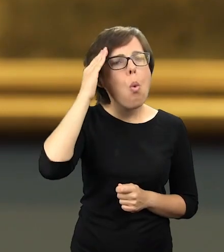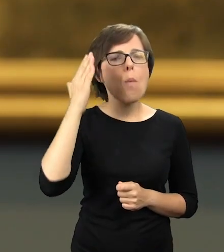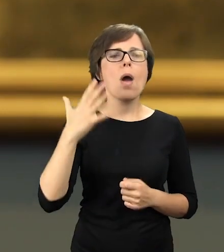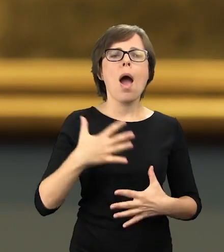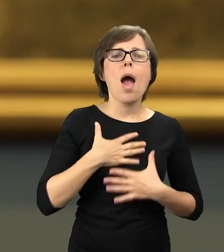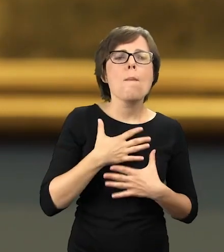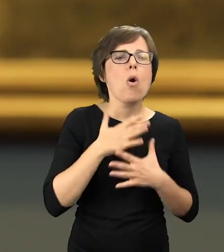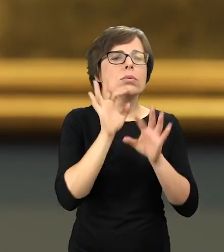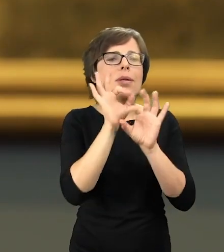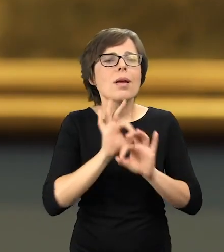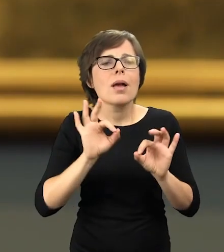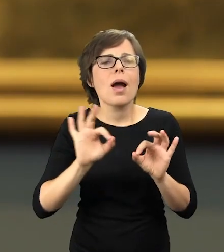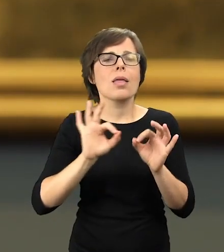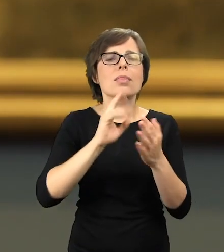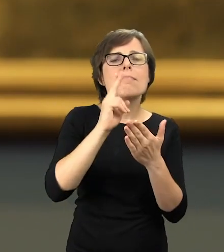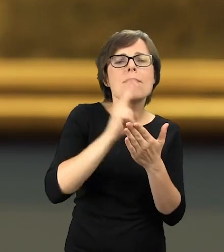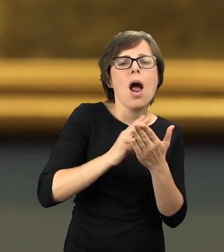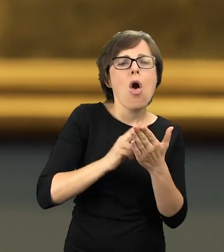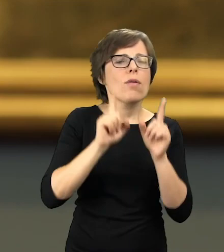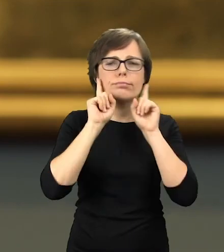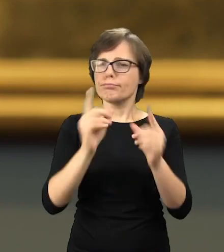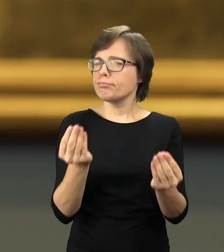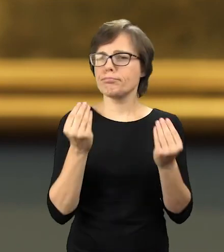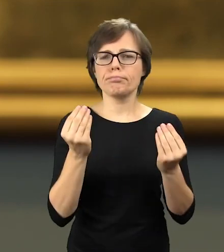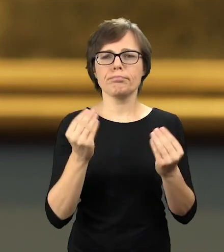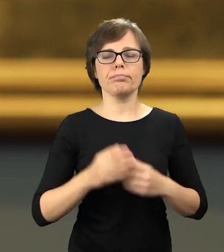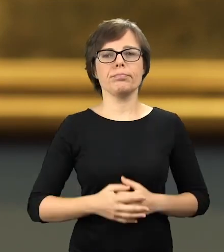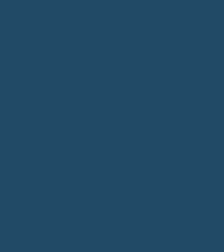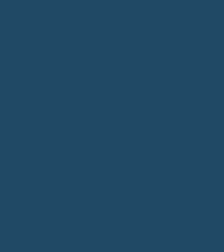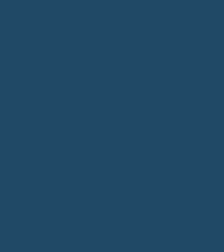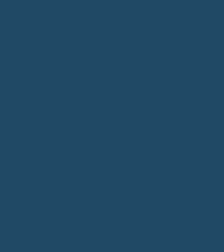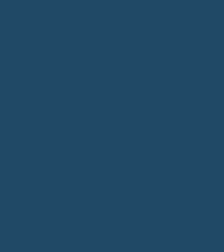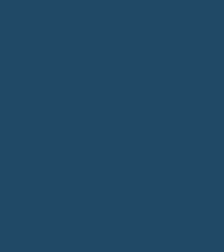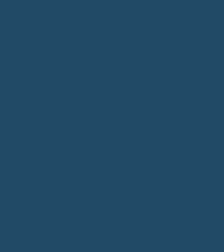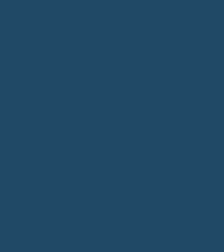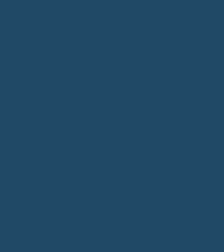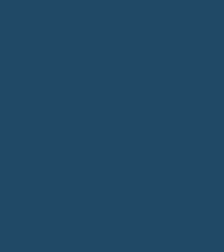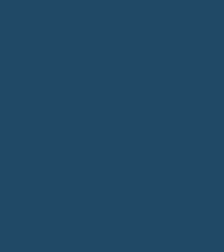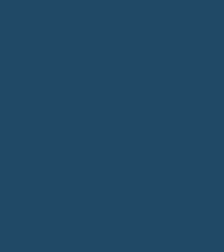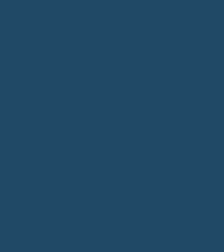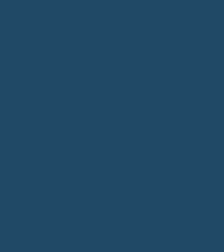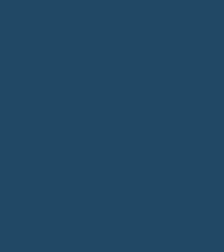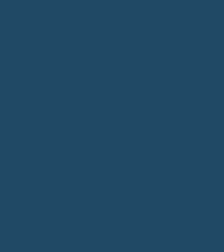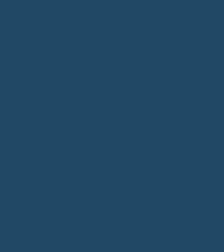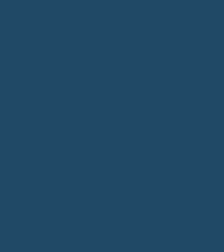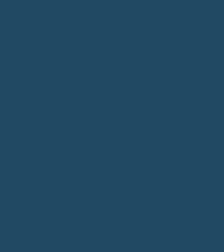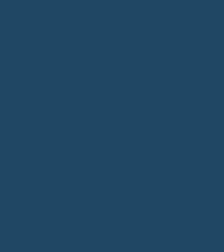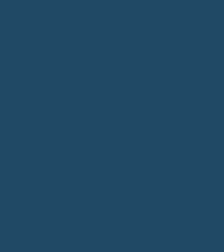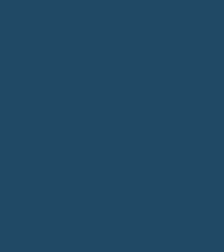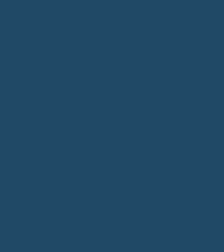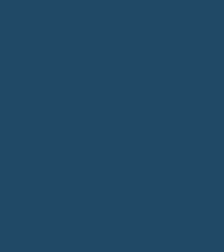potrafił wydobywać subtelne nastroje. Muzyka